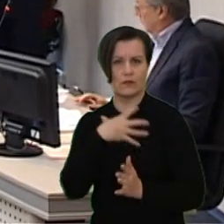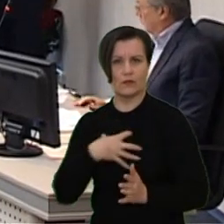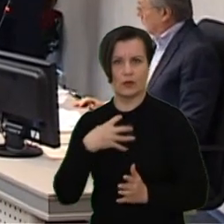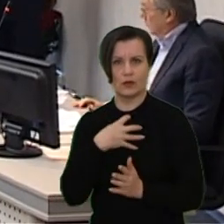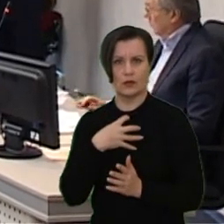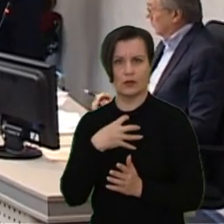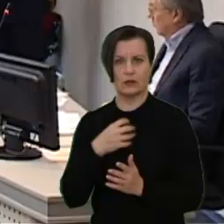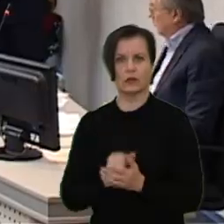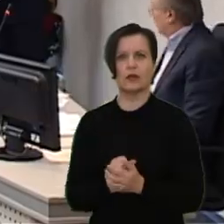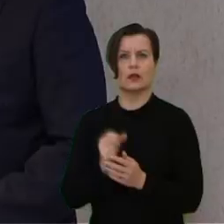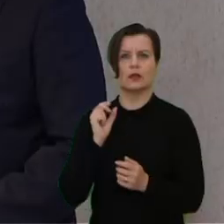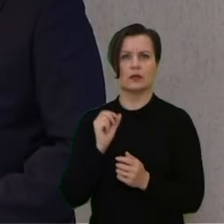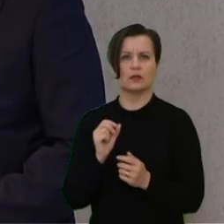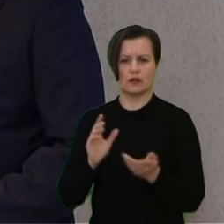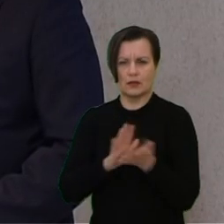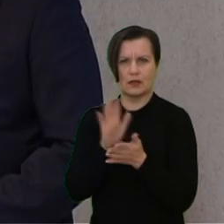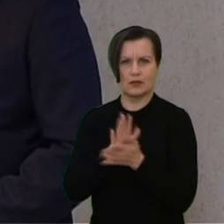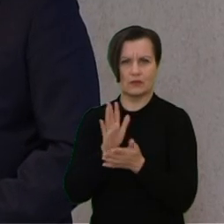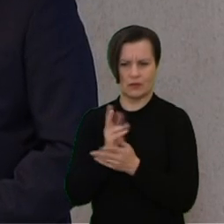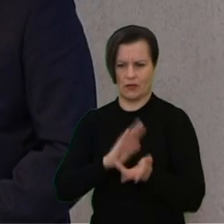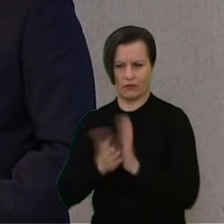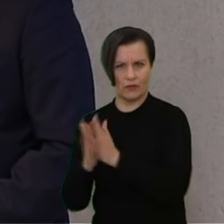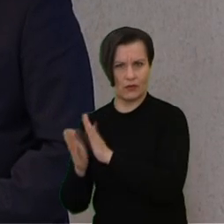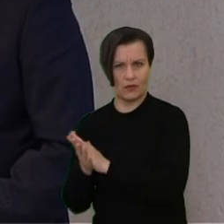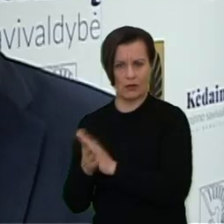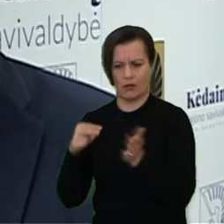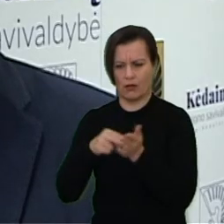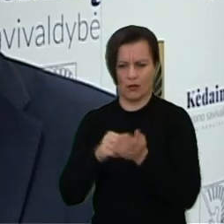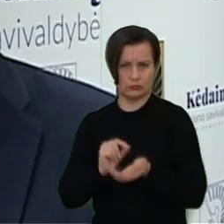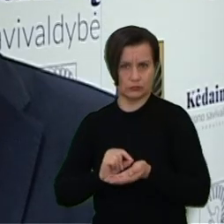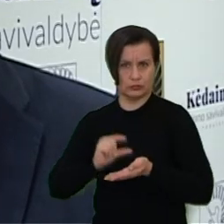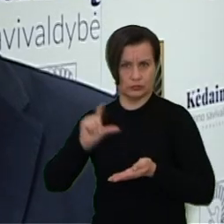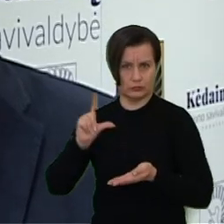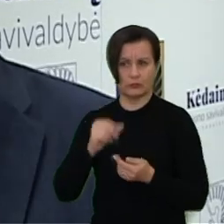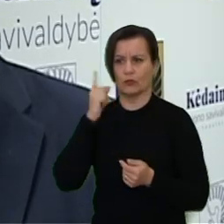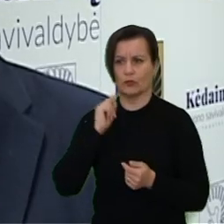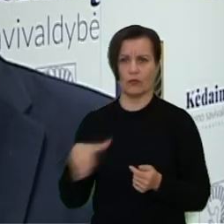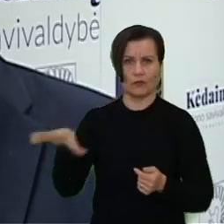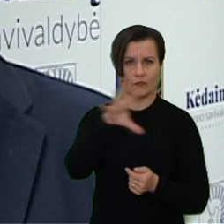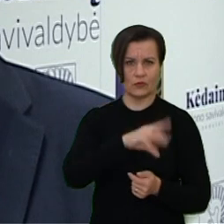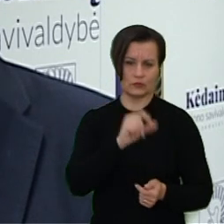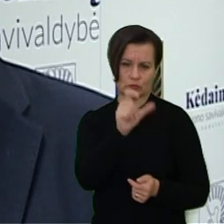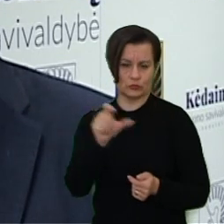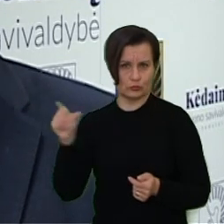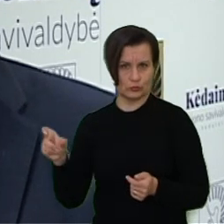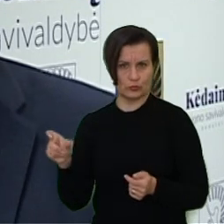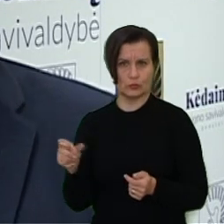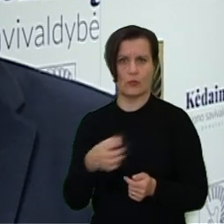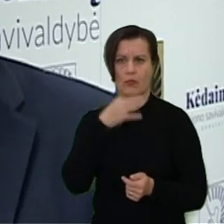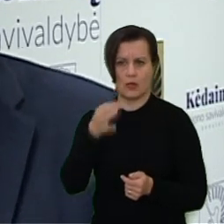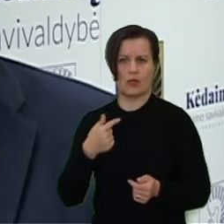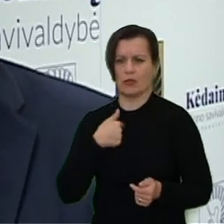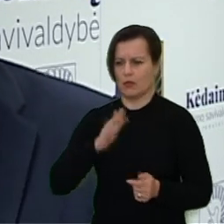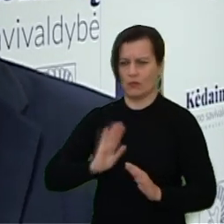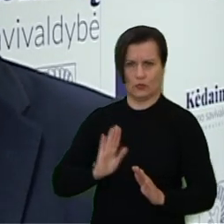buvo dėl komunalinių atliekų tvarkymo įkainio kelimo. Aš noriu visiems kėdainiečiam pasakyti, kad